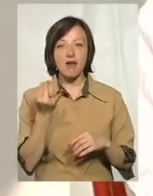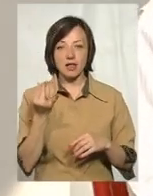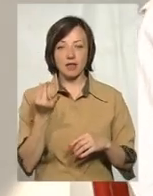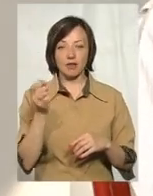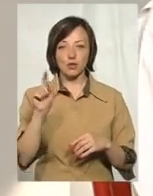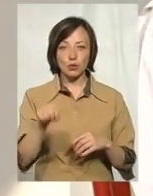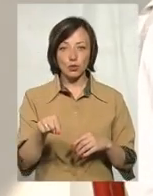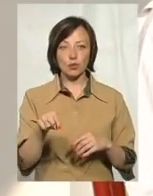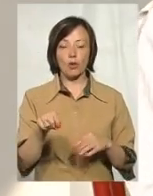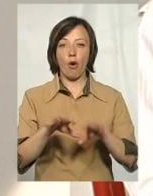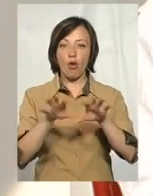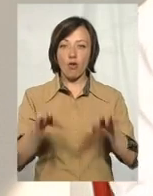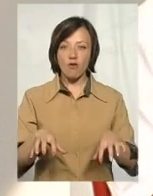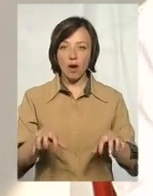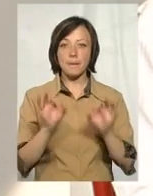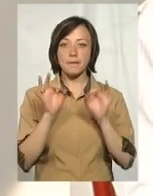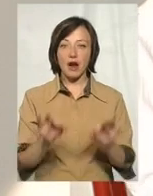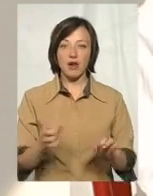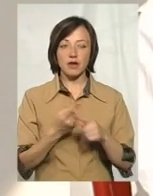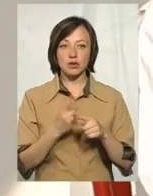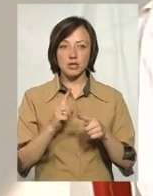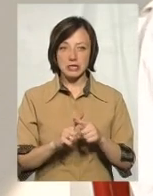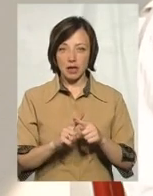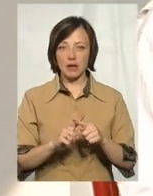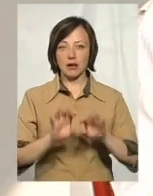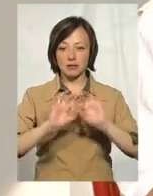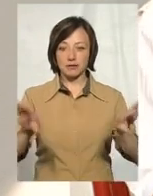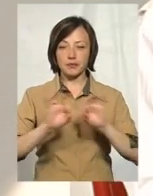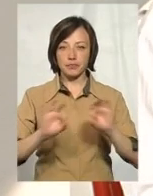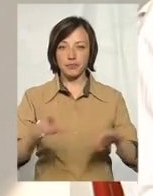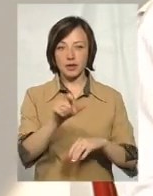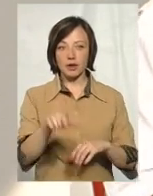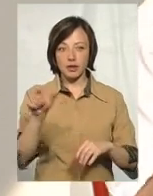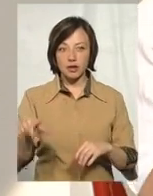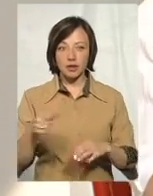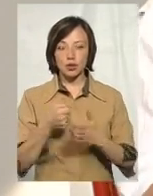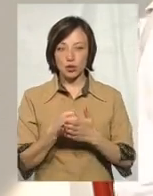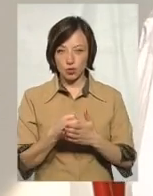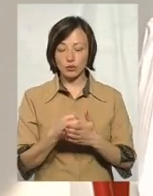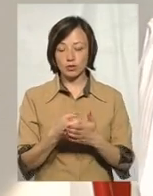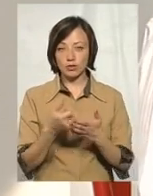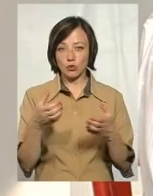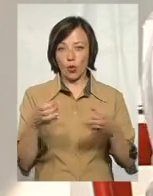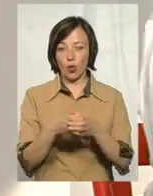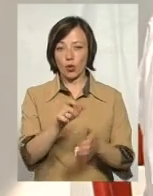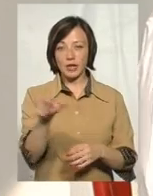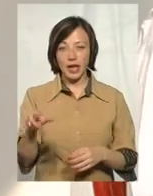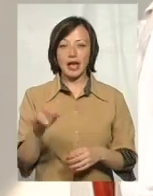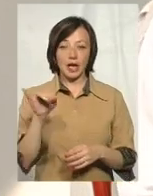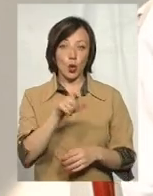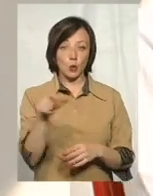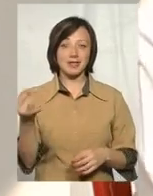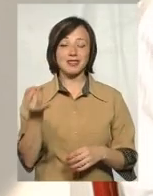голова правильно це надає інформацію, приподносить до громади, і громада